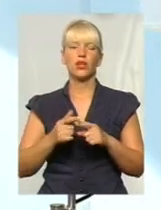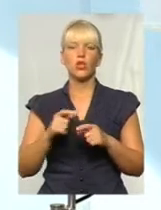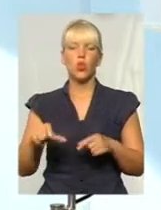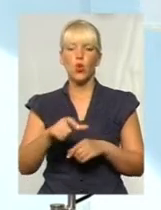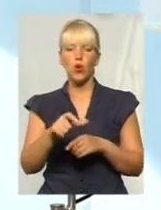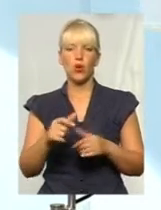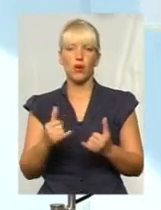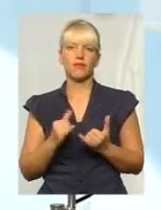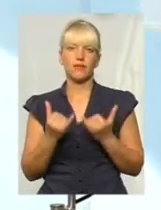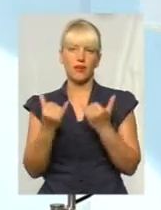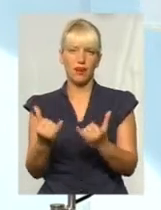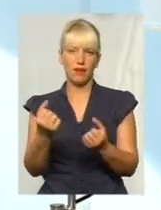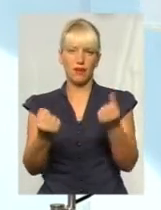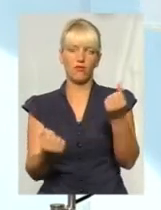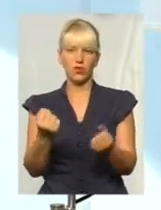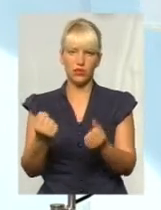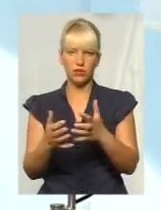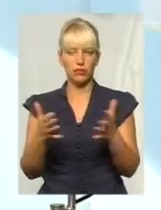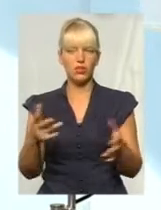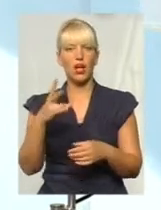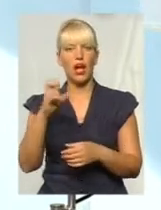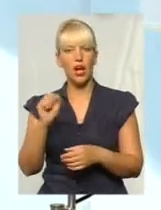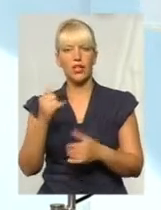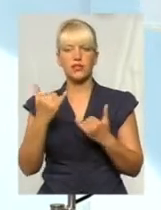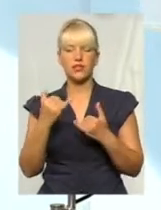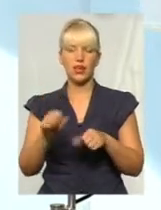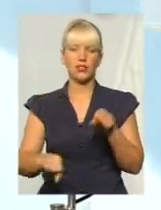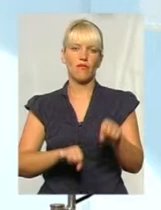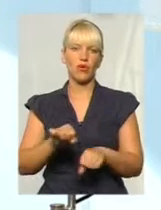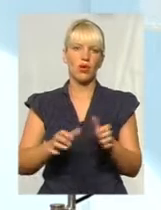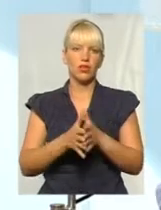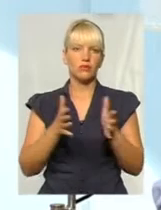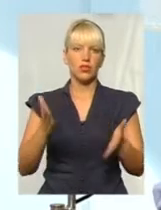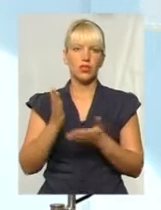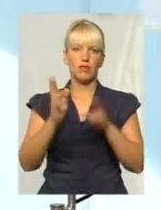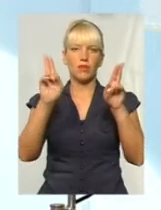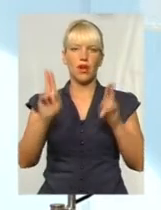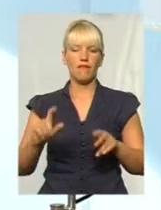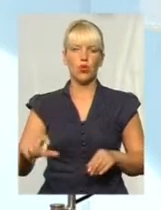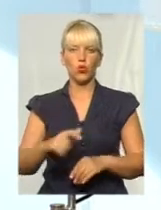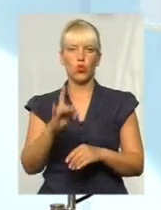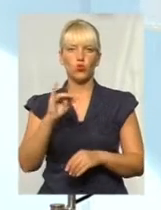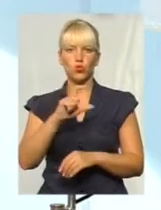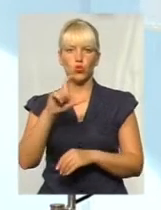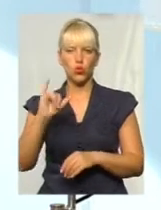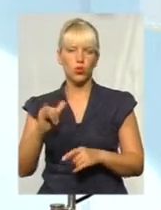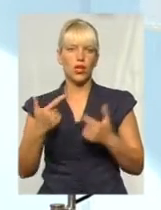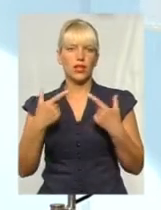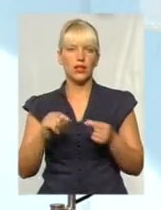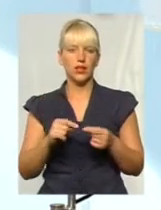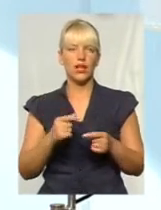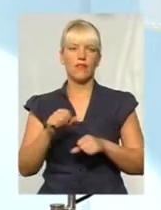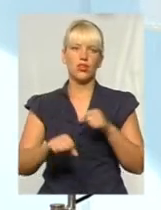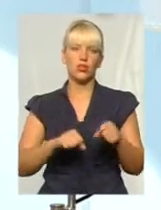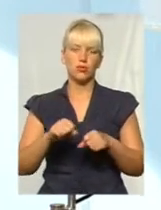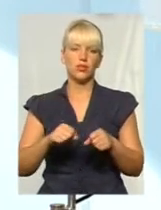орієнтовані. На даний час велосипедистів збільшується, є якісь правила дорожнього руху, в яких велосипедистам їздити